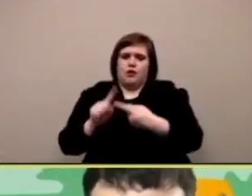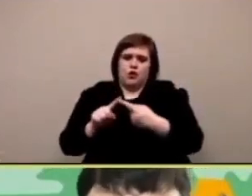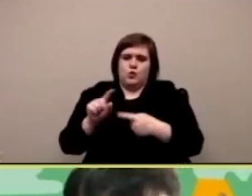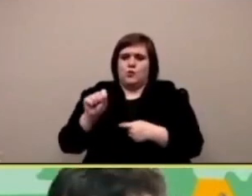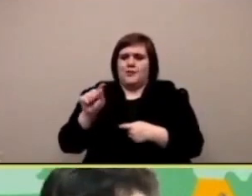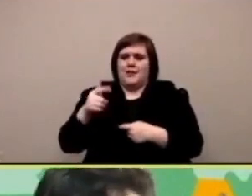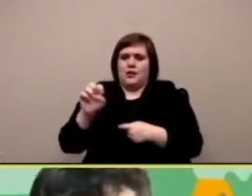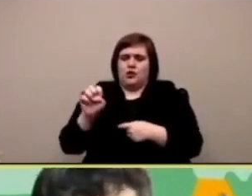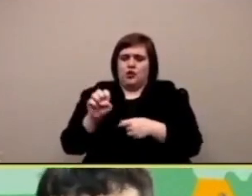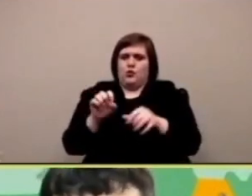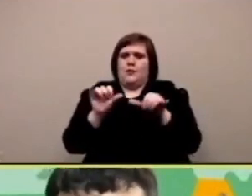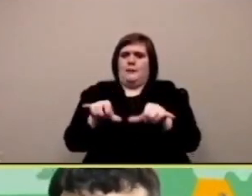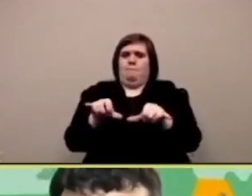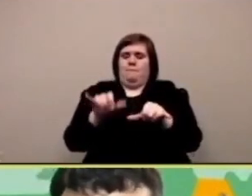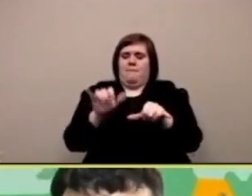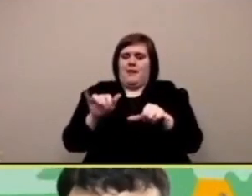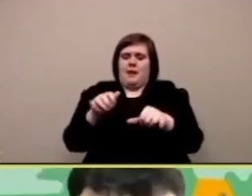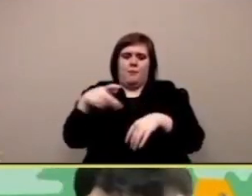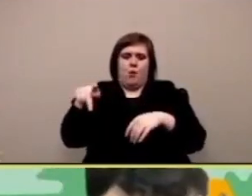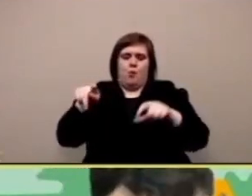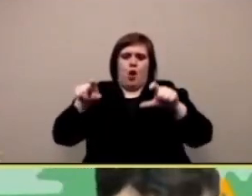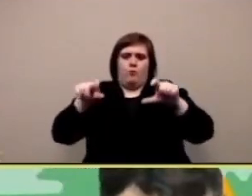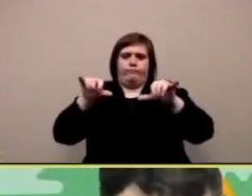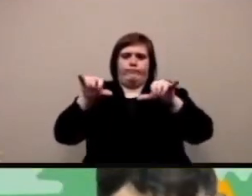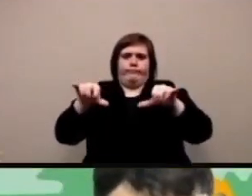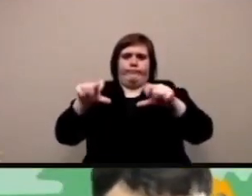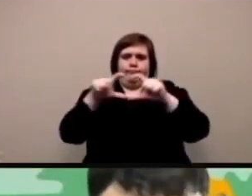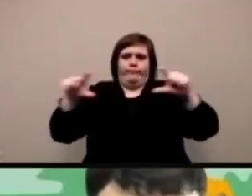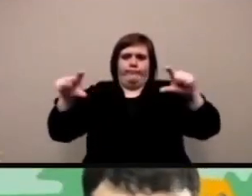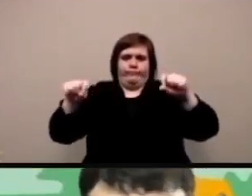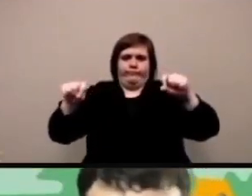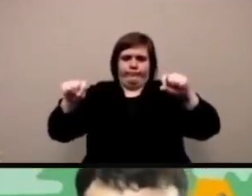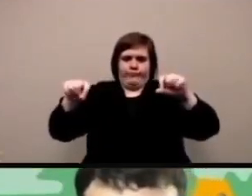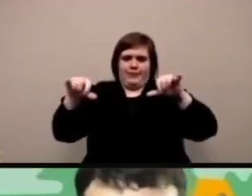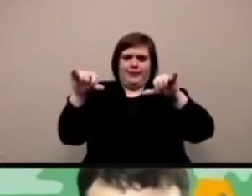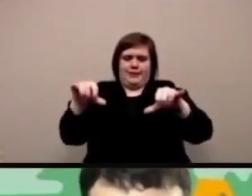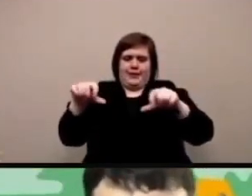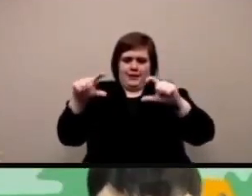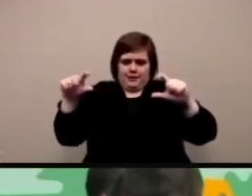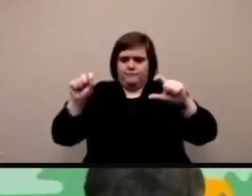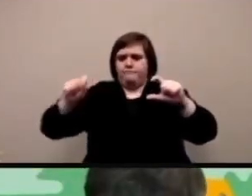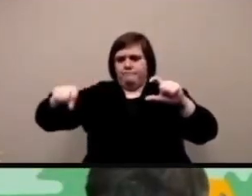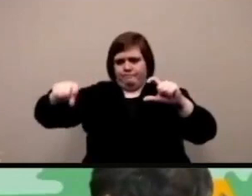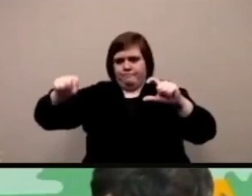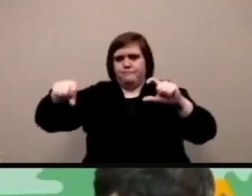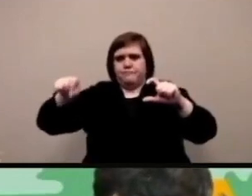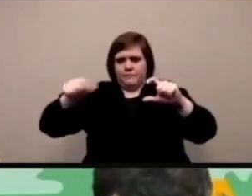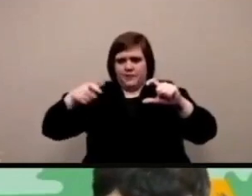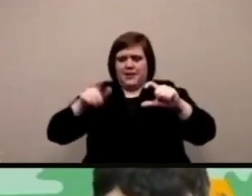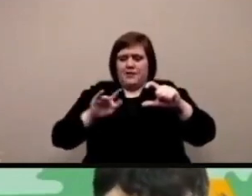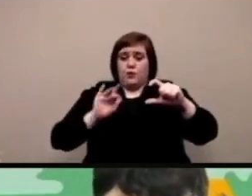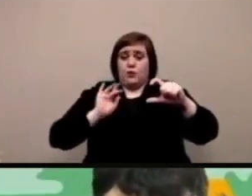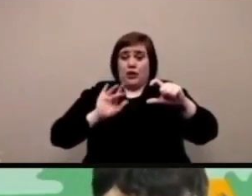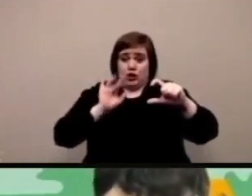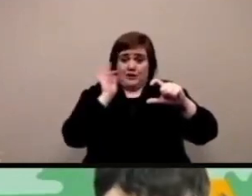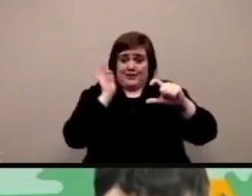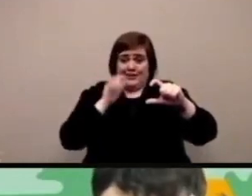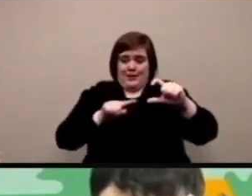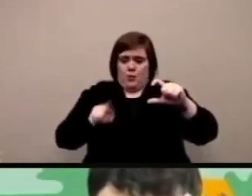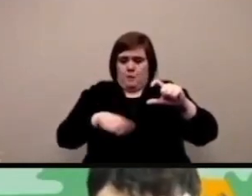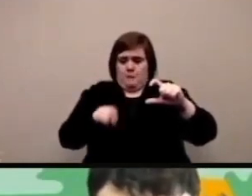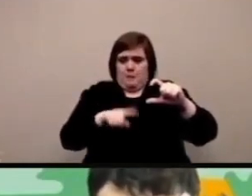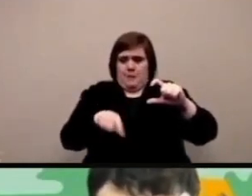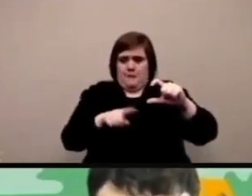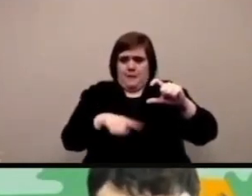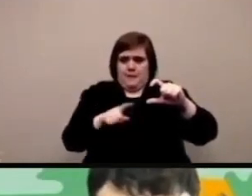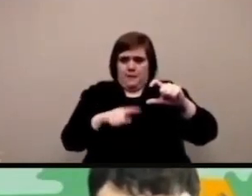che salgano sulle piattaforme la maggior quantità di gattini e ho messo questa opzione perché la piattaforma rimanga